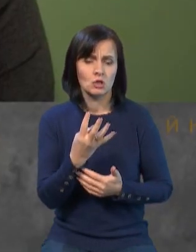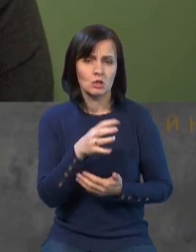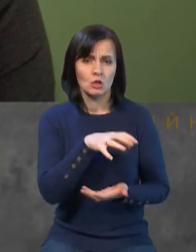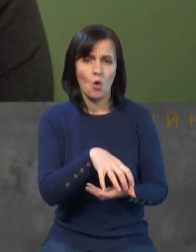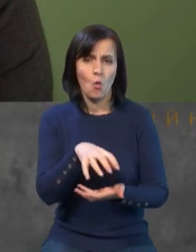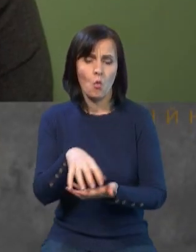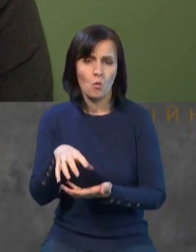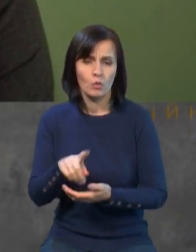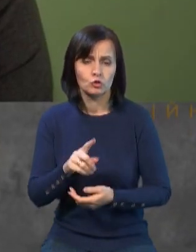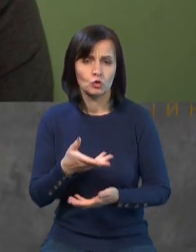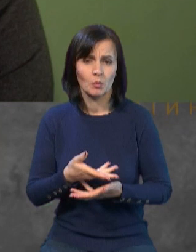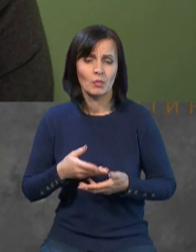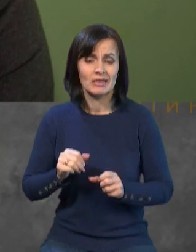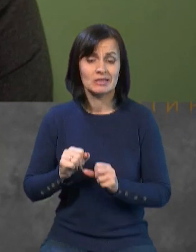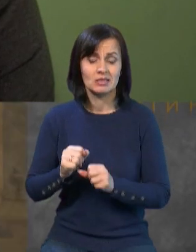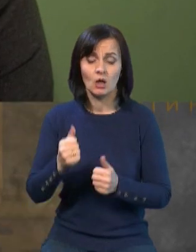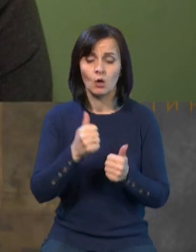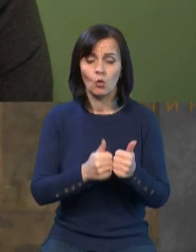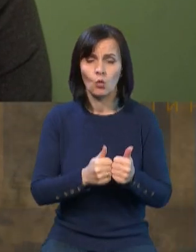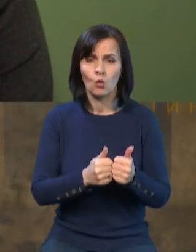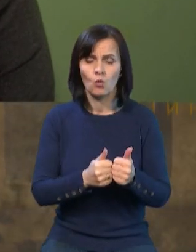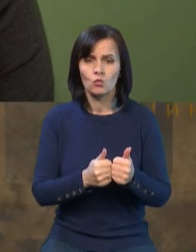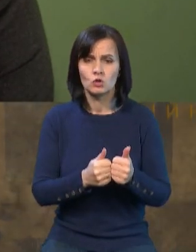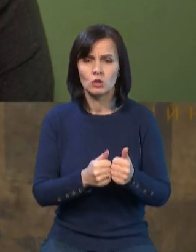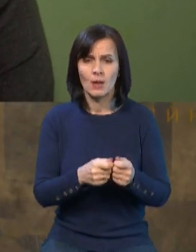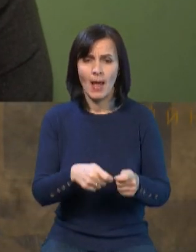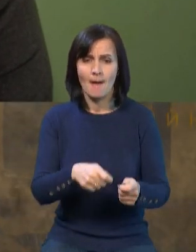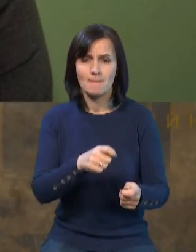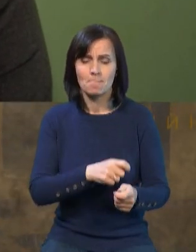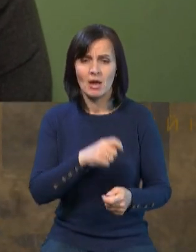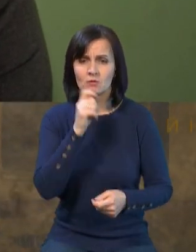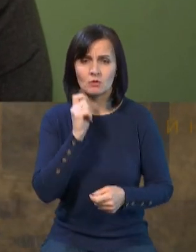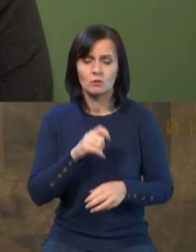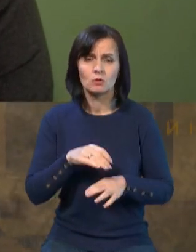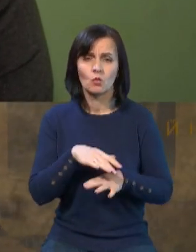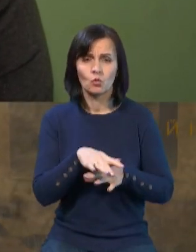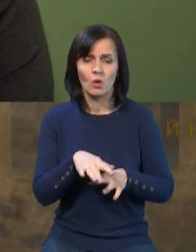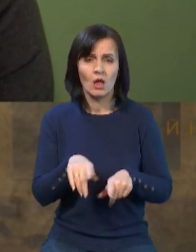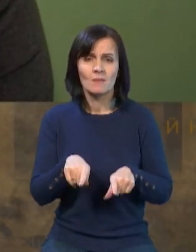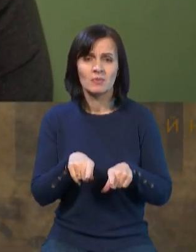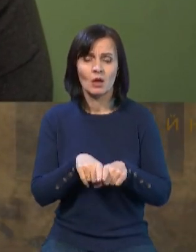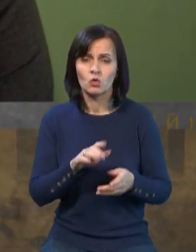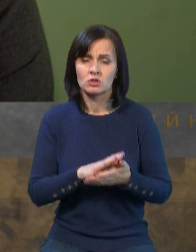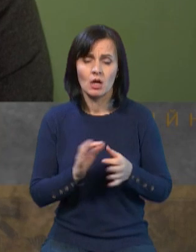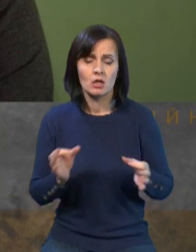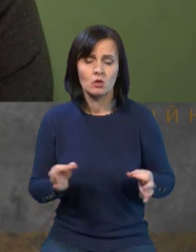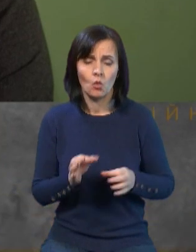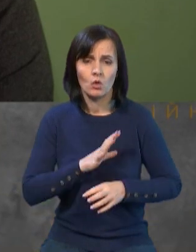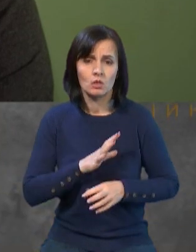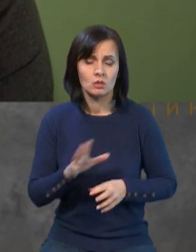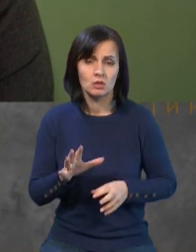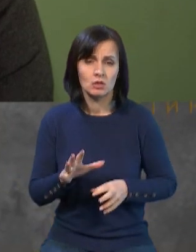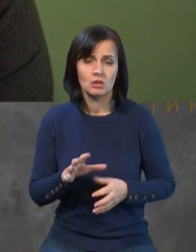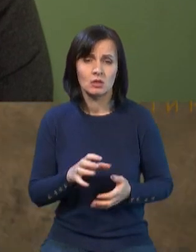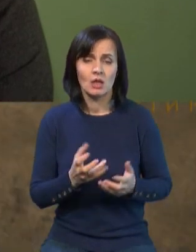для того, щоб ми захистили кожний квадратний метр України, то, напевно, такої ситуації ніколи не буде, тому що комплекси ПТІ –